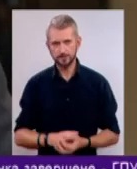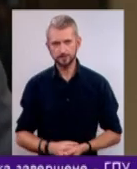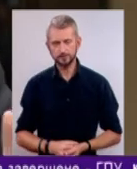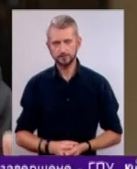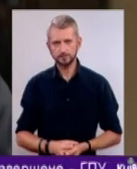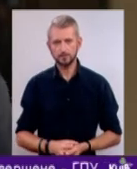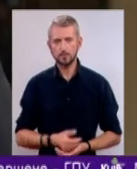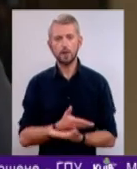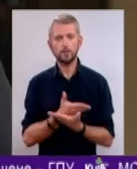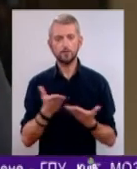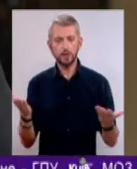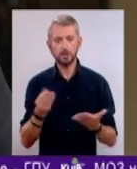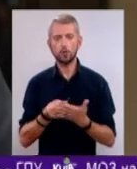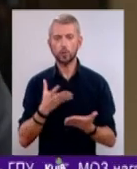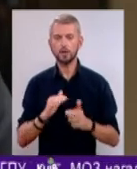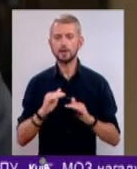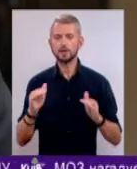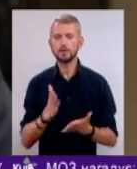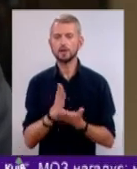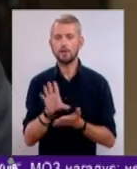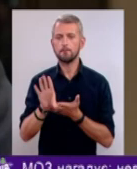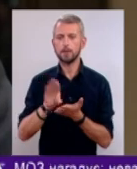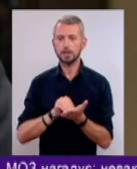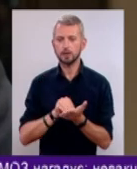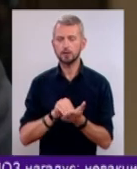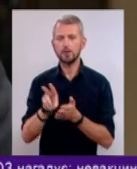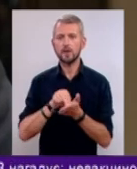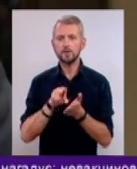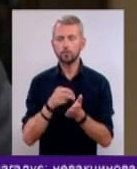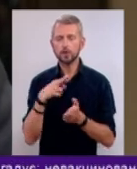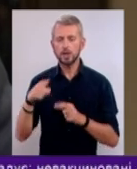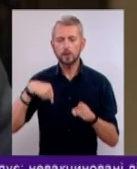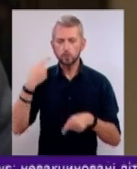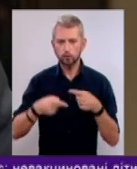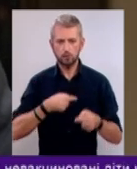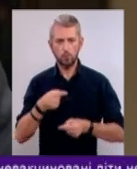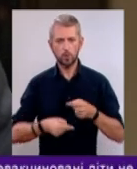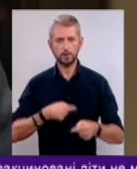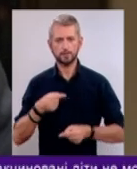Ви, дорогі діти, є приклад наслідування для наступних поколінь.